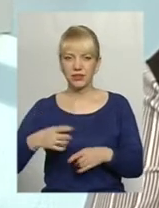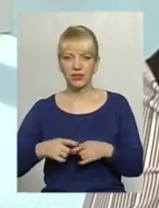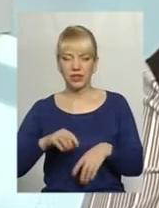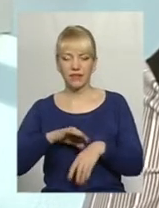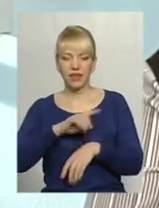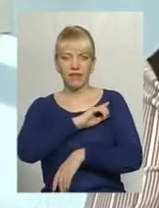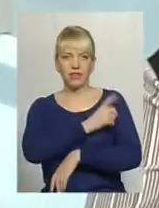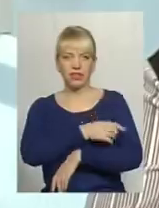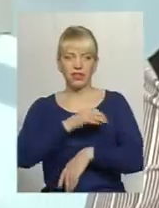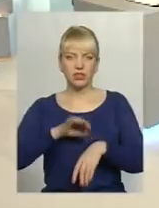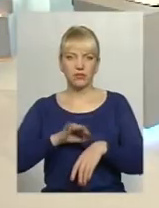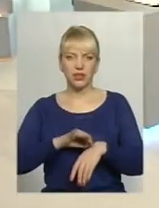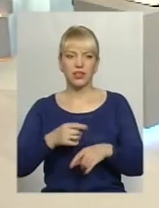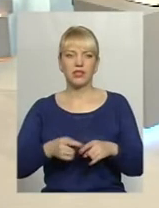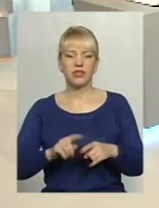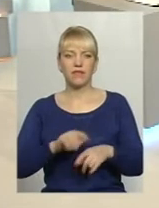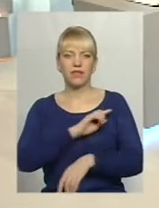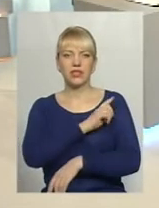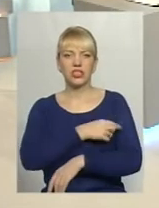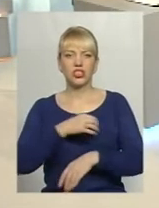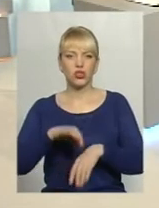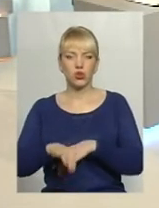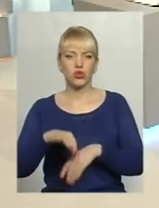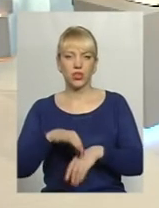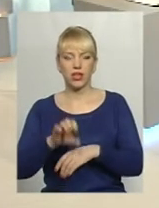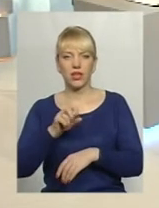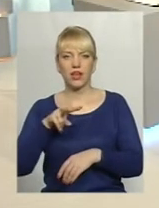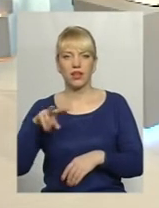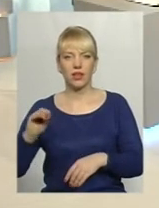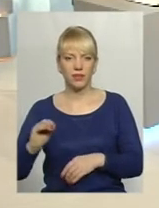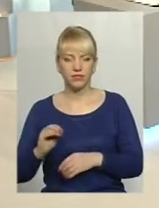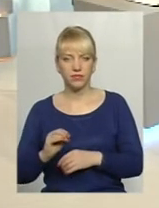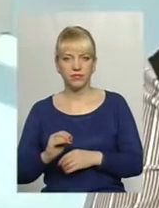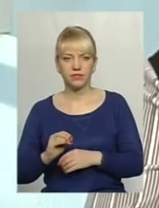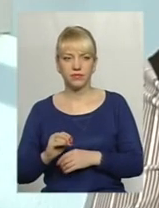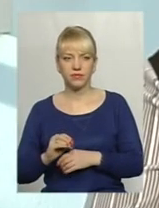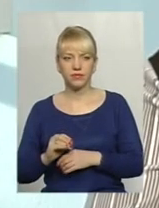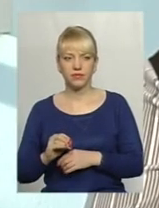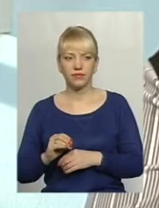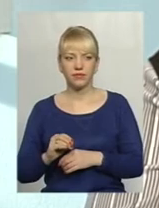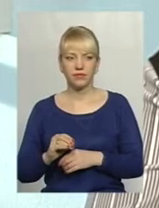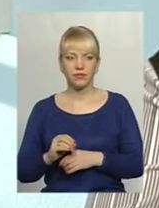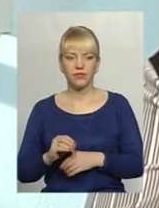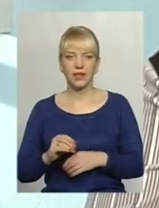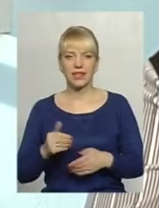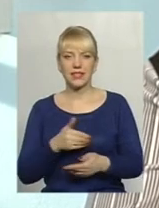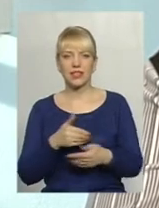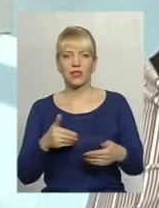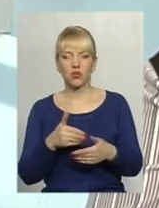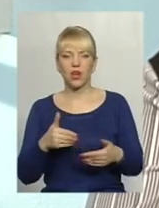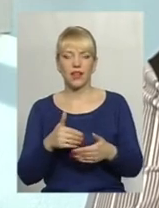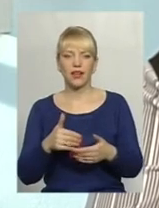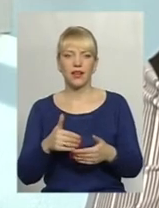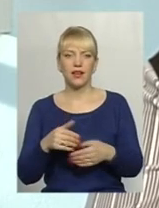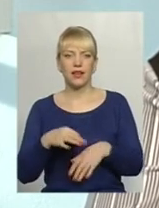біль, це фізичні знущання. Але і сексуальне насильство